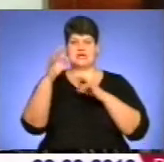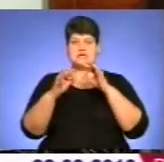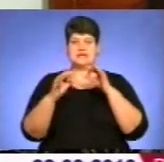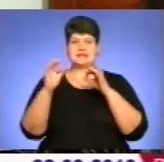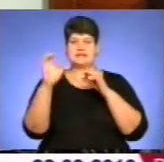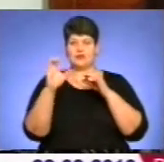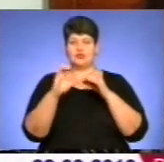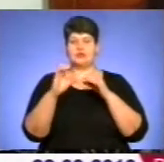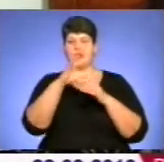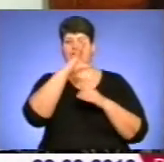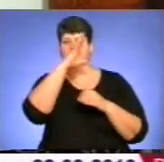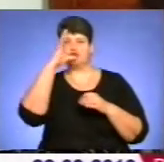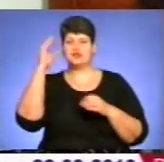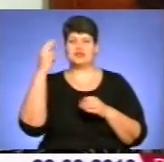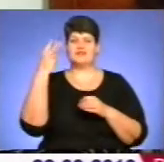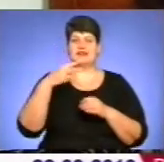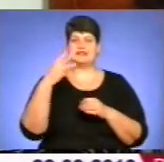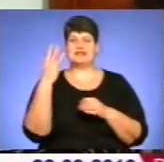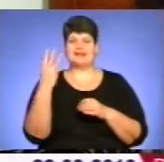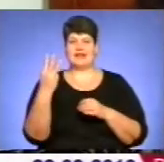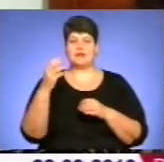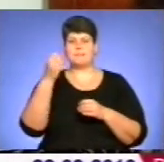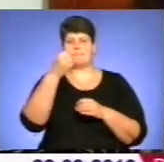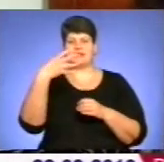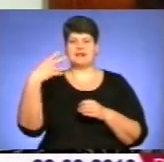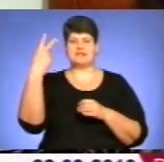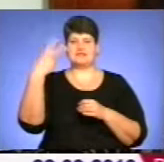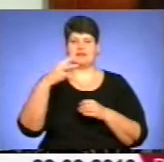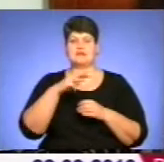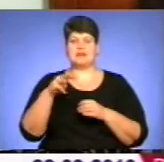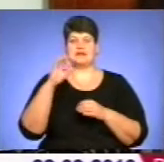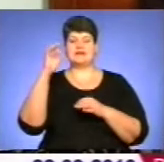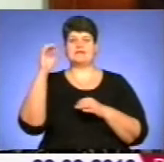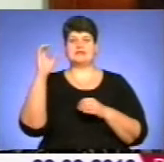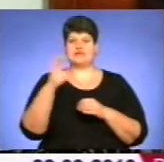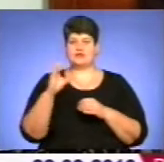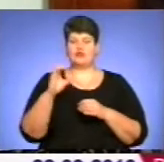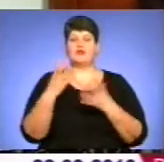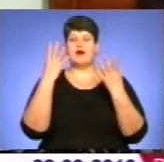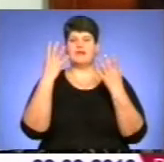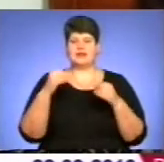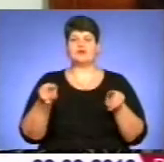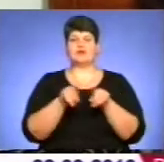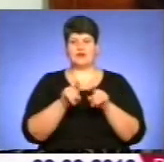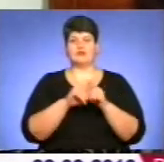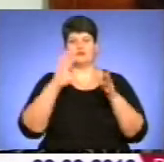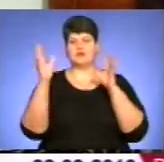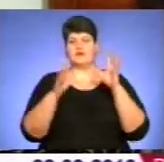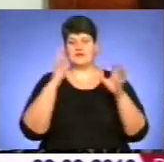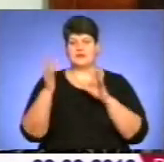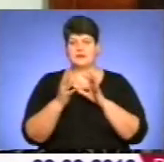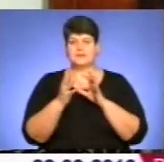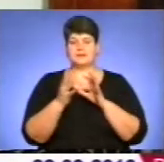23-го 15-20 метрів за секунду. І в день місцями також можливий поривчастий вітер.